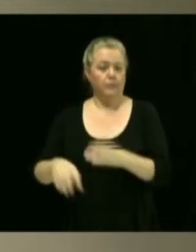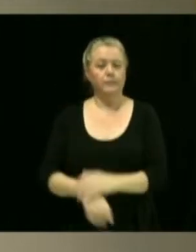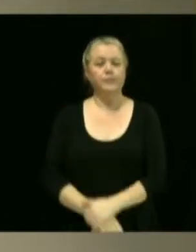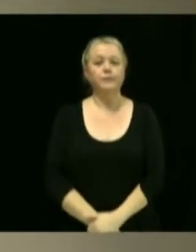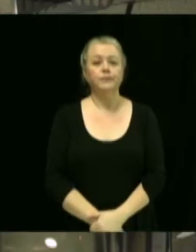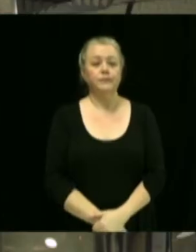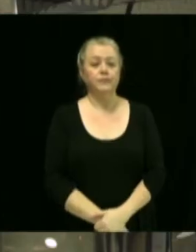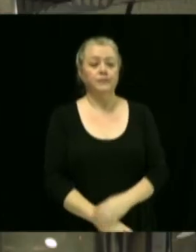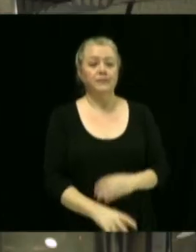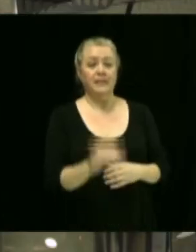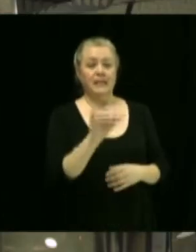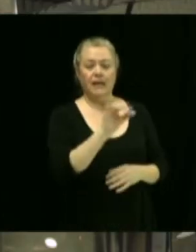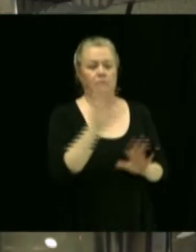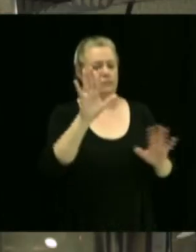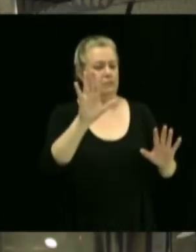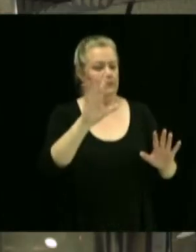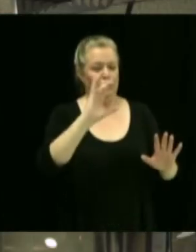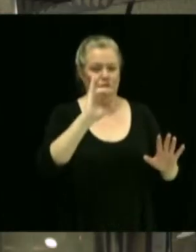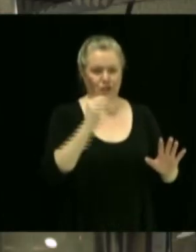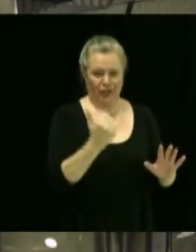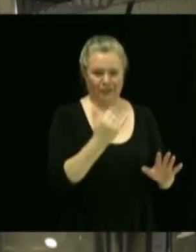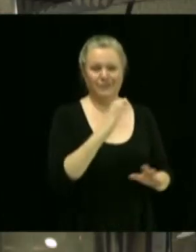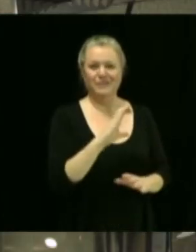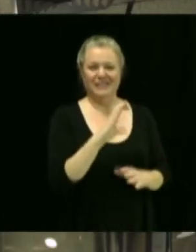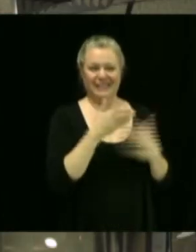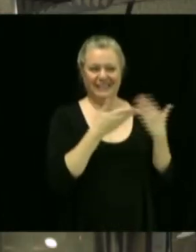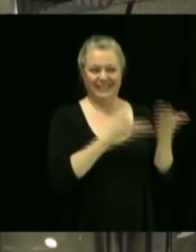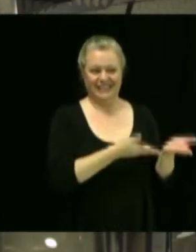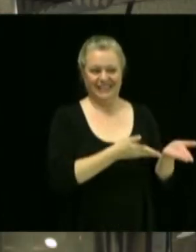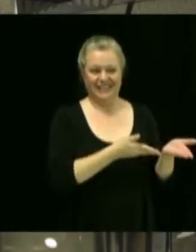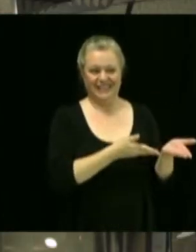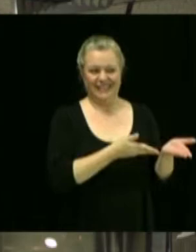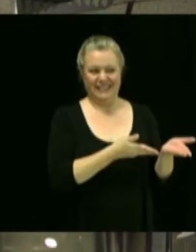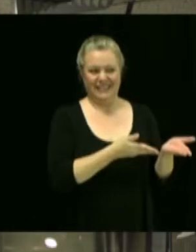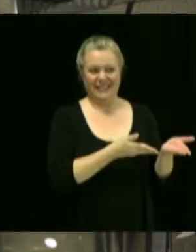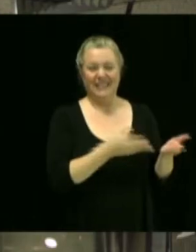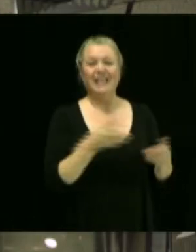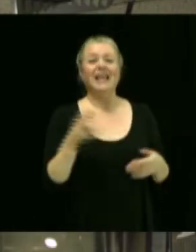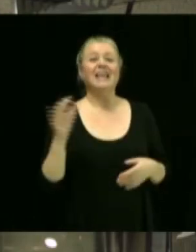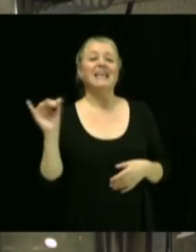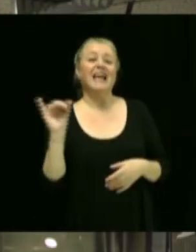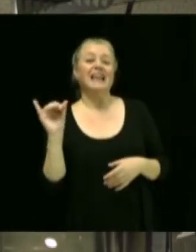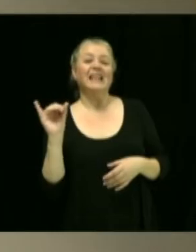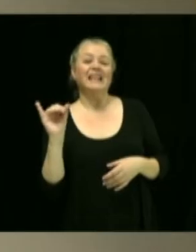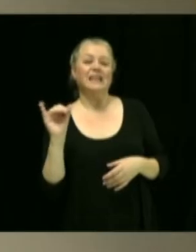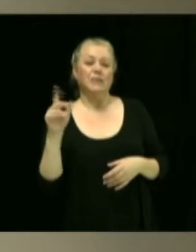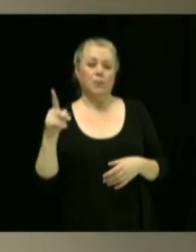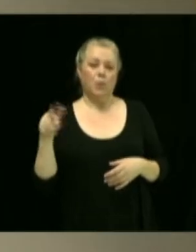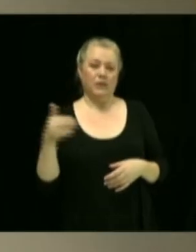Yannick, non, James Casey, puis Yannick Poisson.